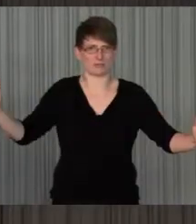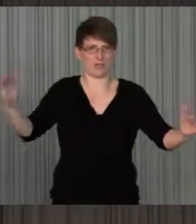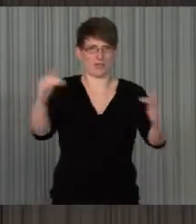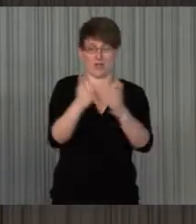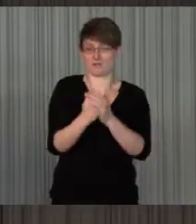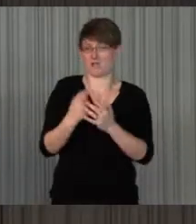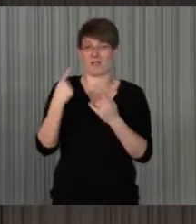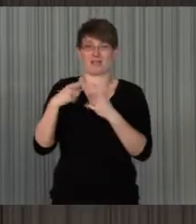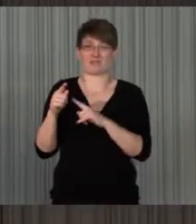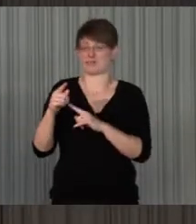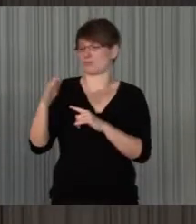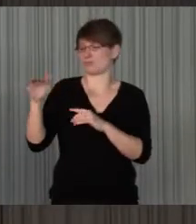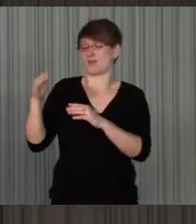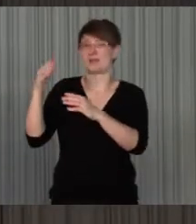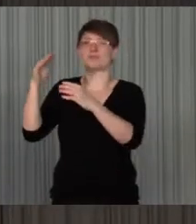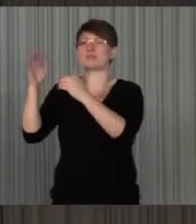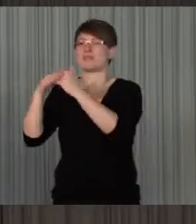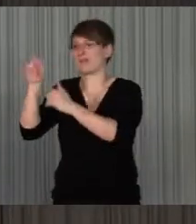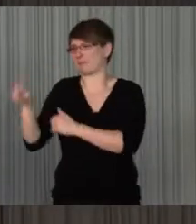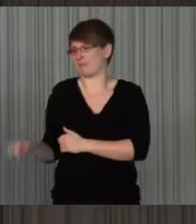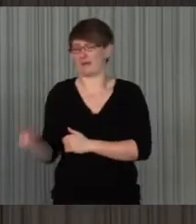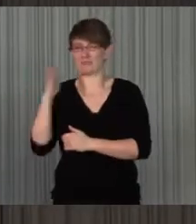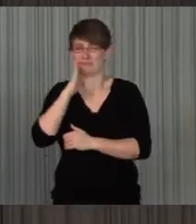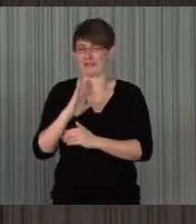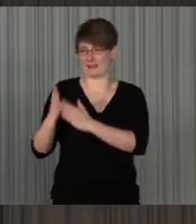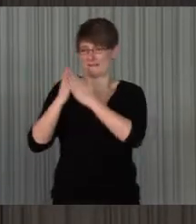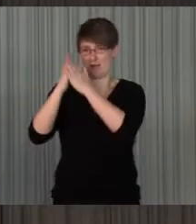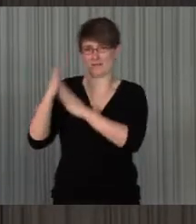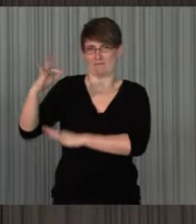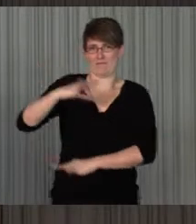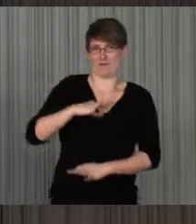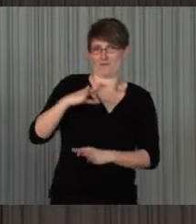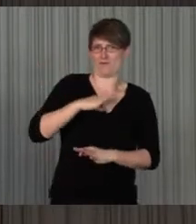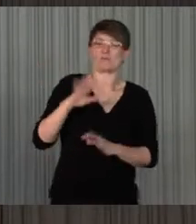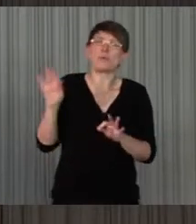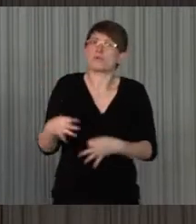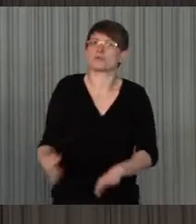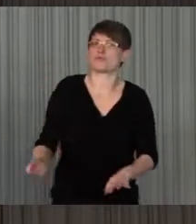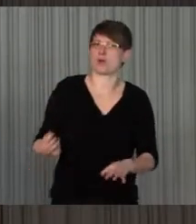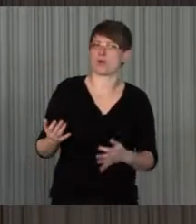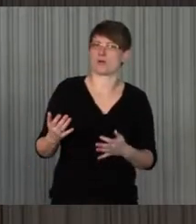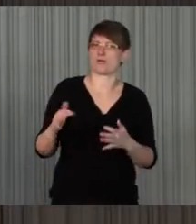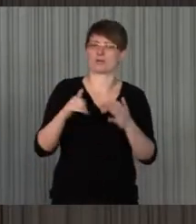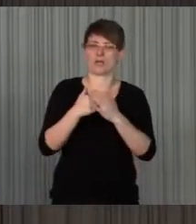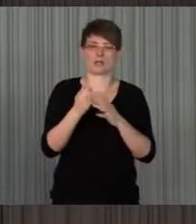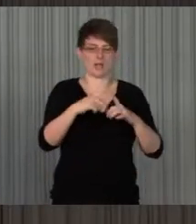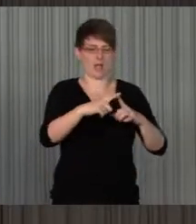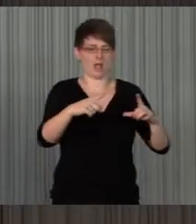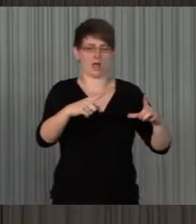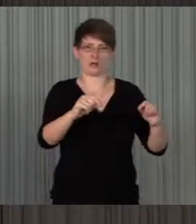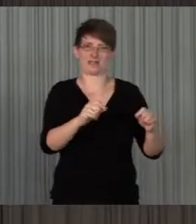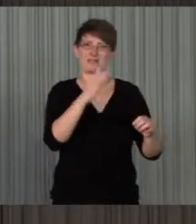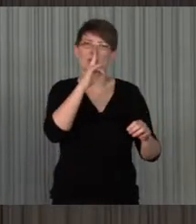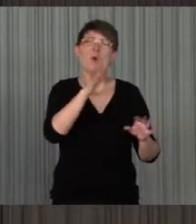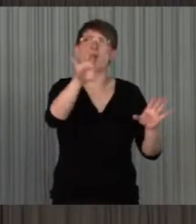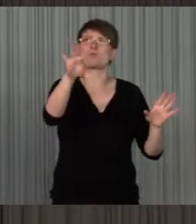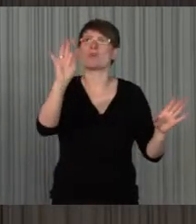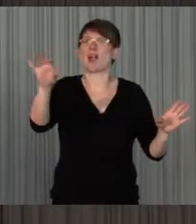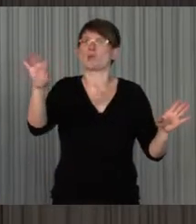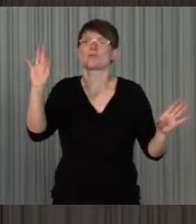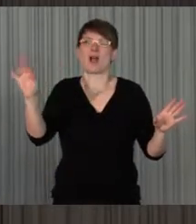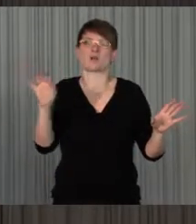war es vorgelegt, dass die Zeit vorgelegt wurde, dass man die Workers hätten, immer mit einer Auswahl waren,